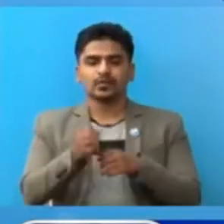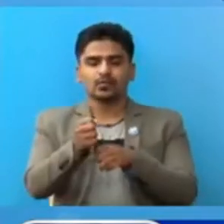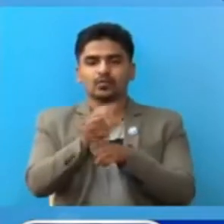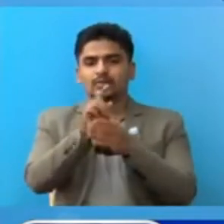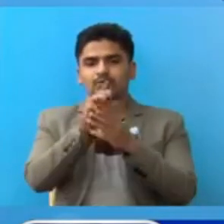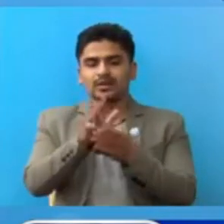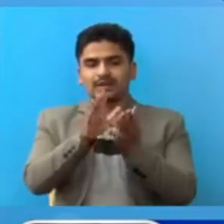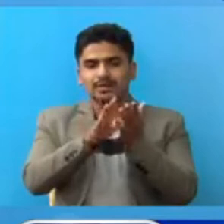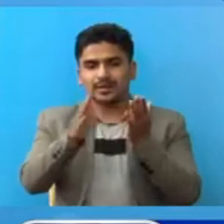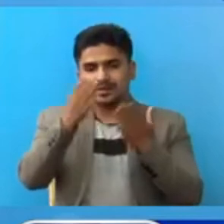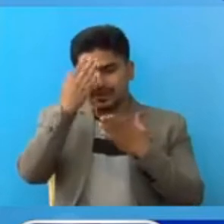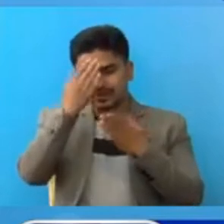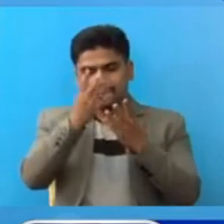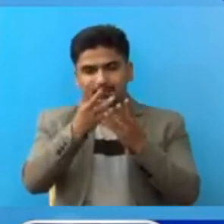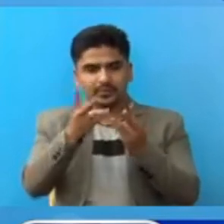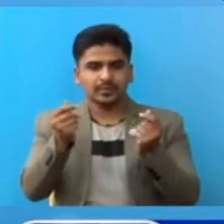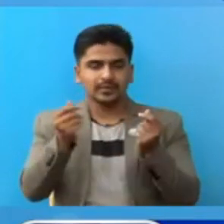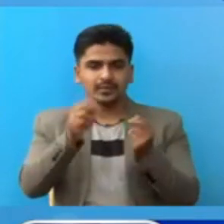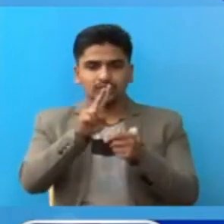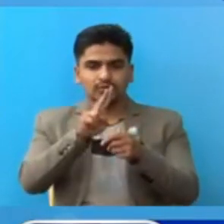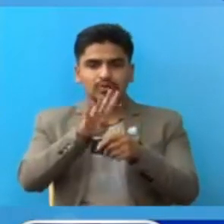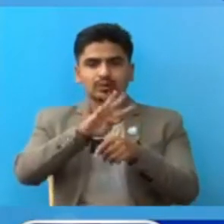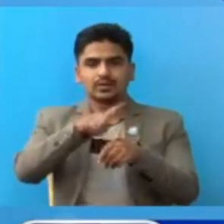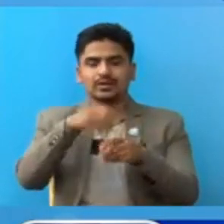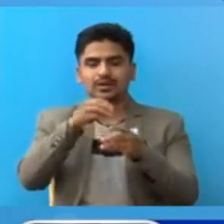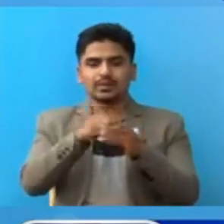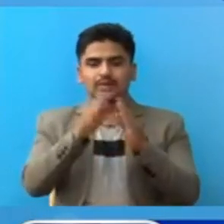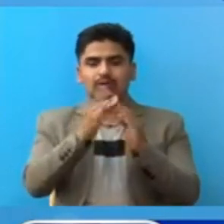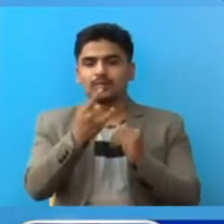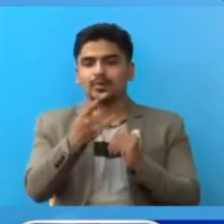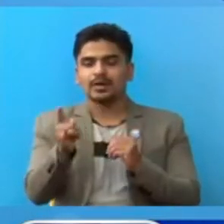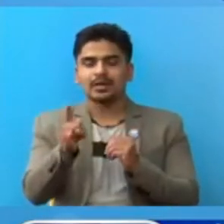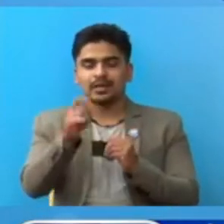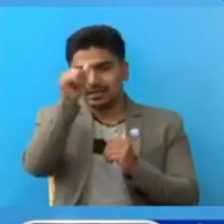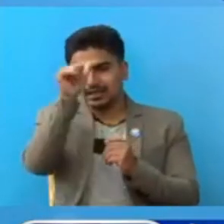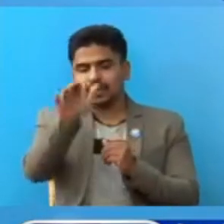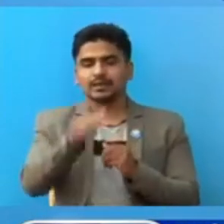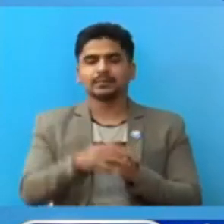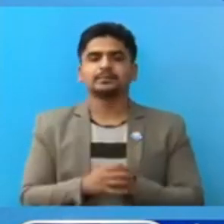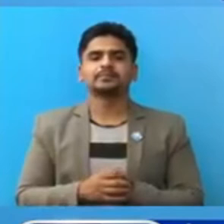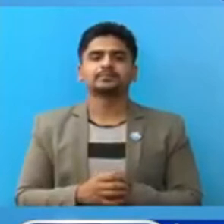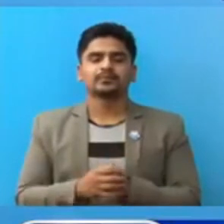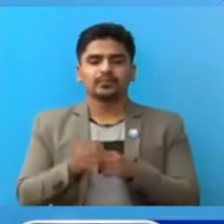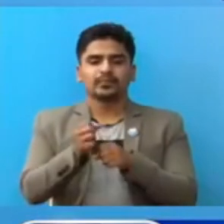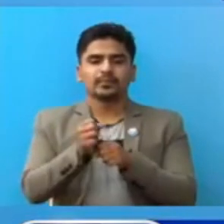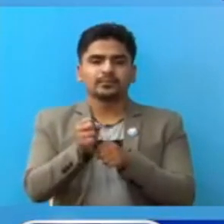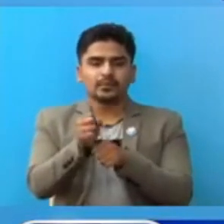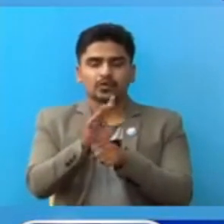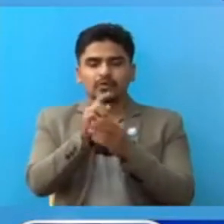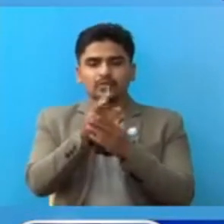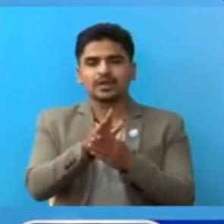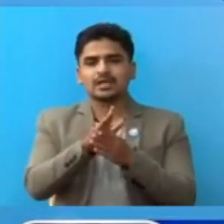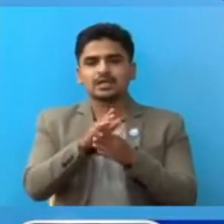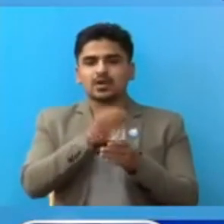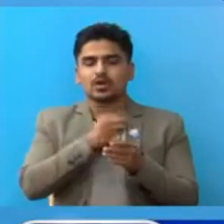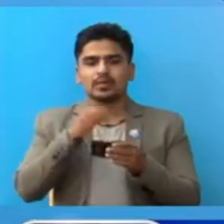-19 बाट संक्रमन मुक्त भाई 24 गंटा मां दिश्चा जुनियारू को विवरण एस्परकार चा कोवीड-19 अस्पताल